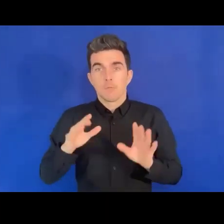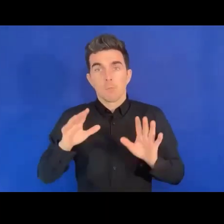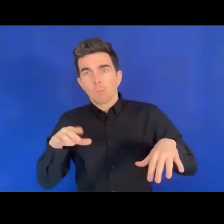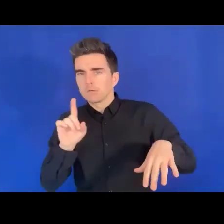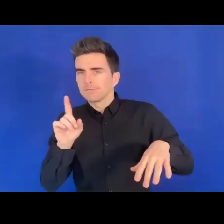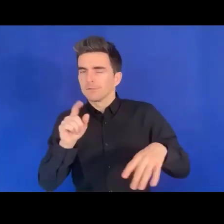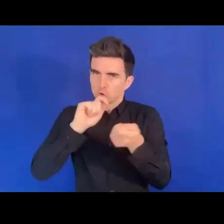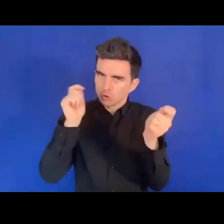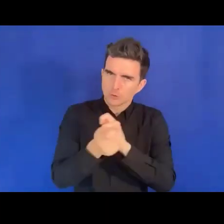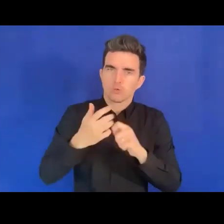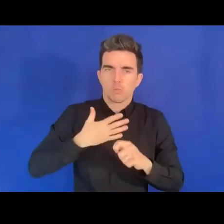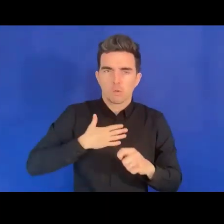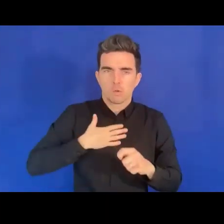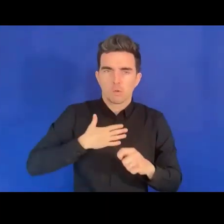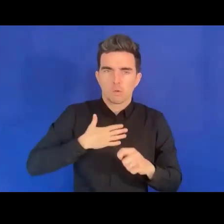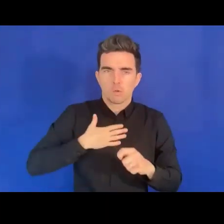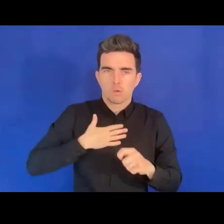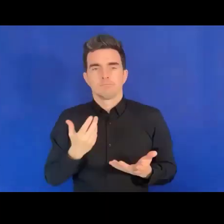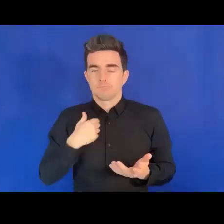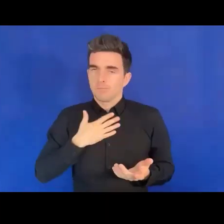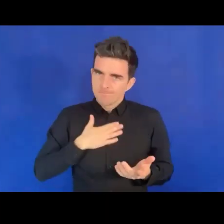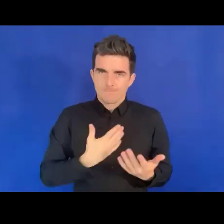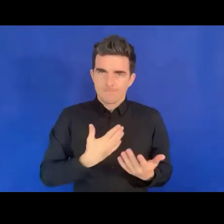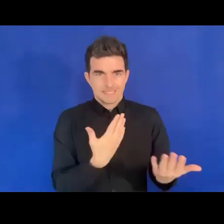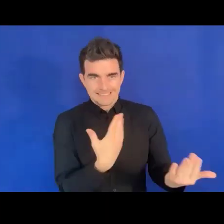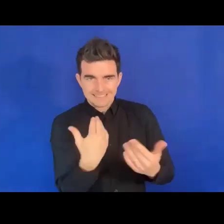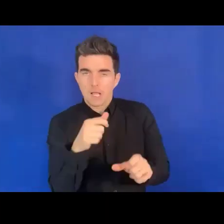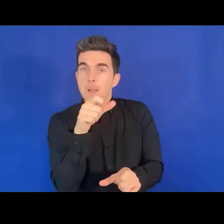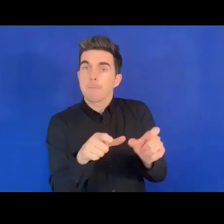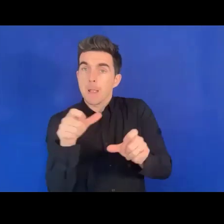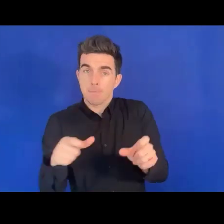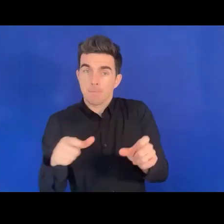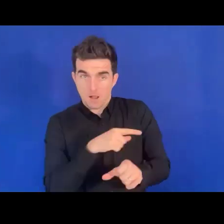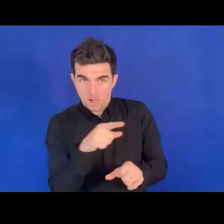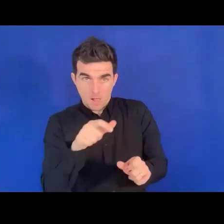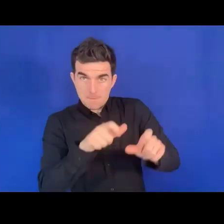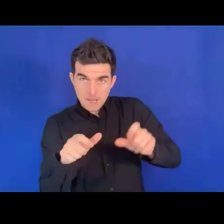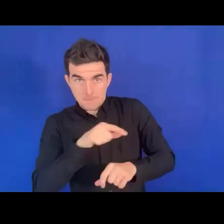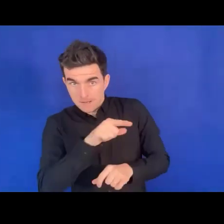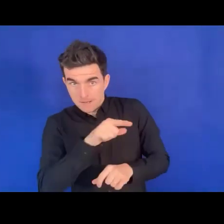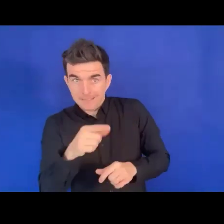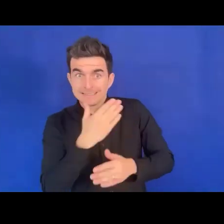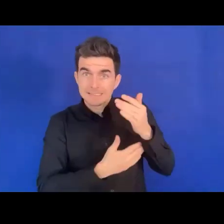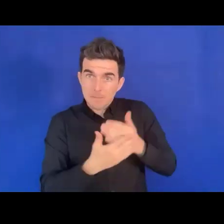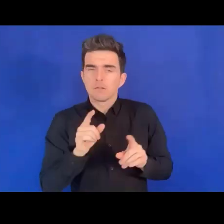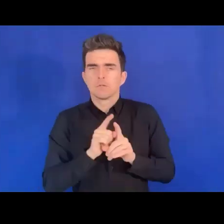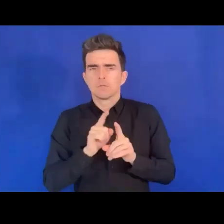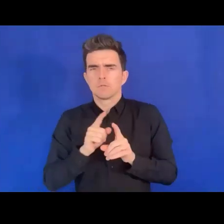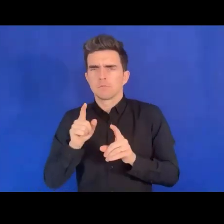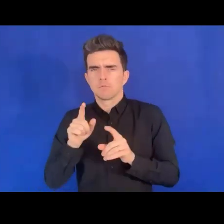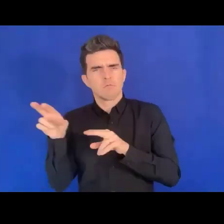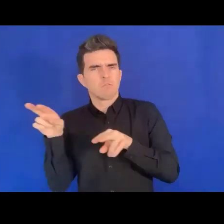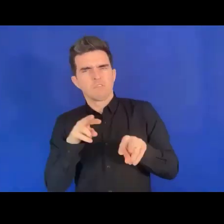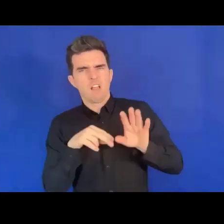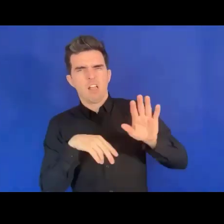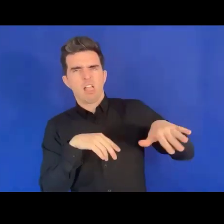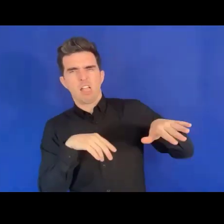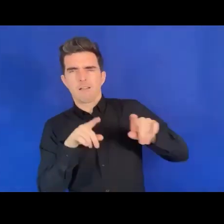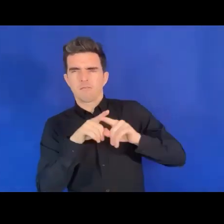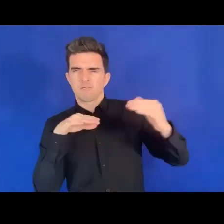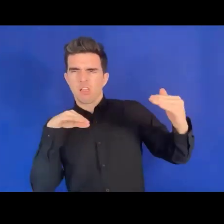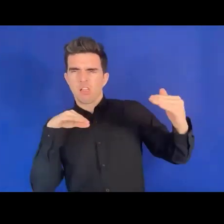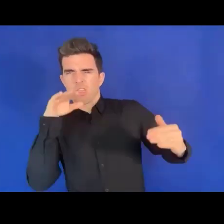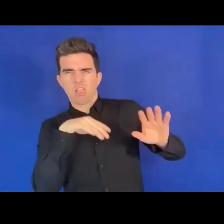efficaces. Nous ne devons pas traiter ces personnes handicapées comme des enfants. et nous devons les